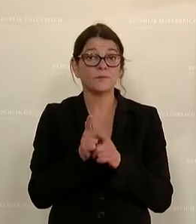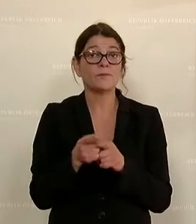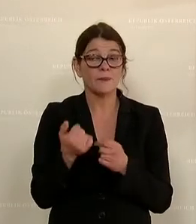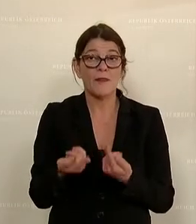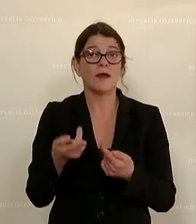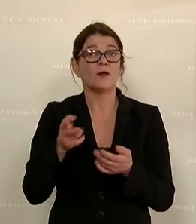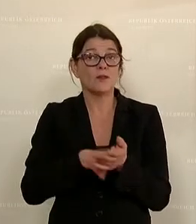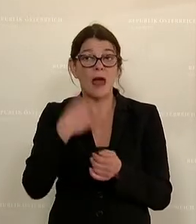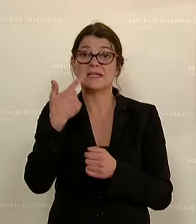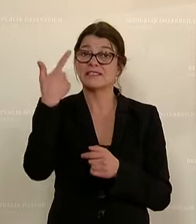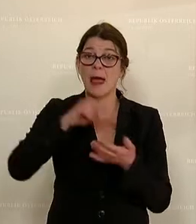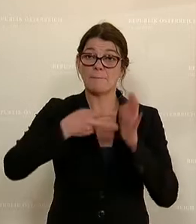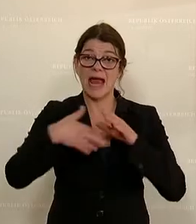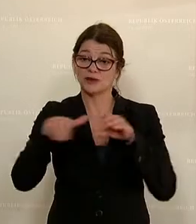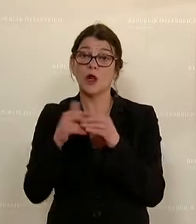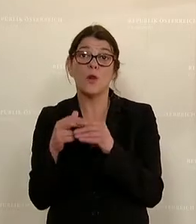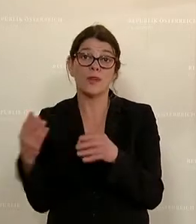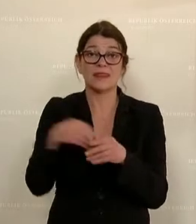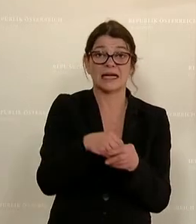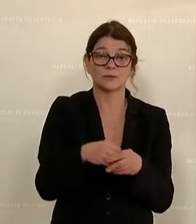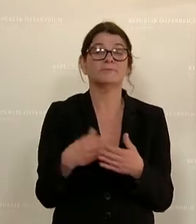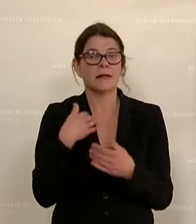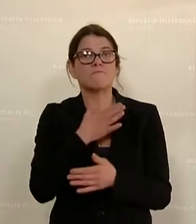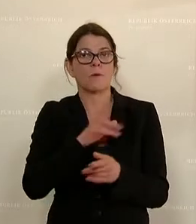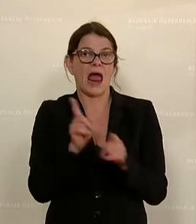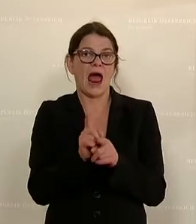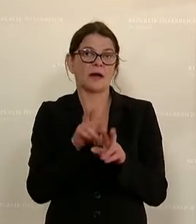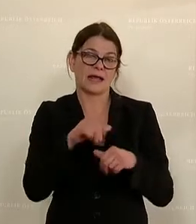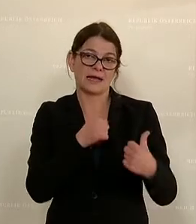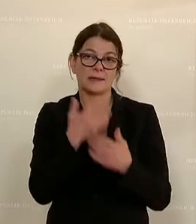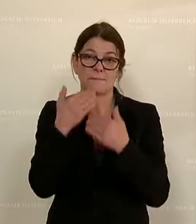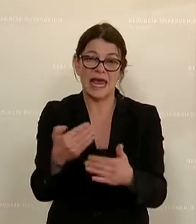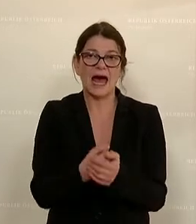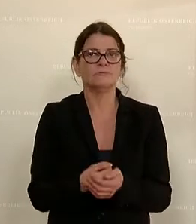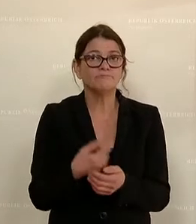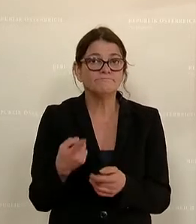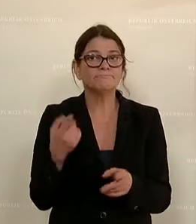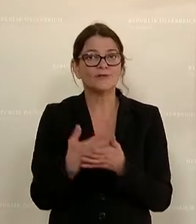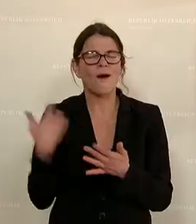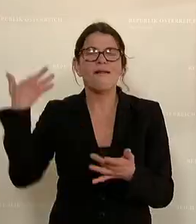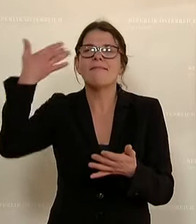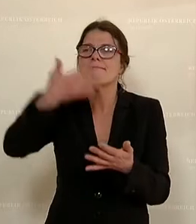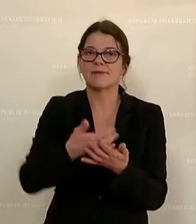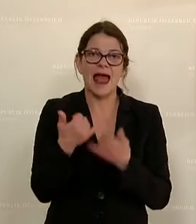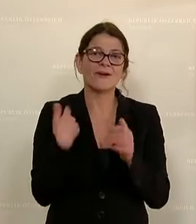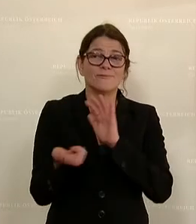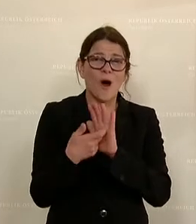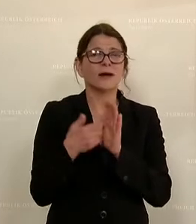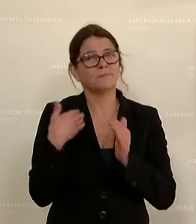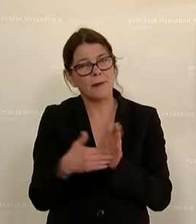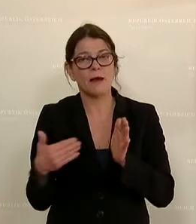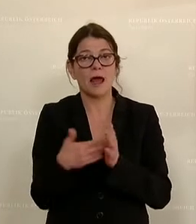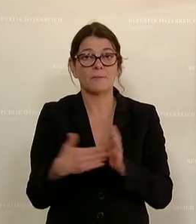einmal zwei Planstellen dazu bekommt. Dafür möchte ich mich auch sehr bedanken. Das auch schon eine langjährige Forderung gewesen.